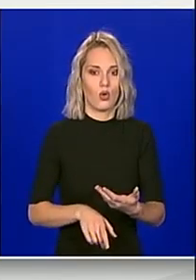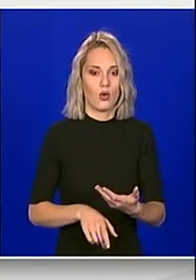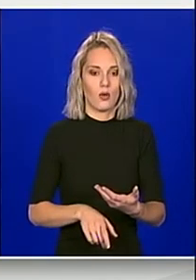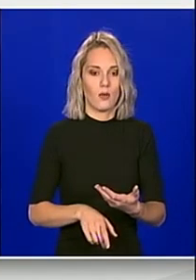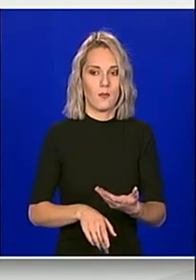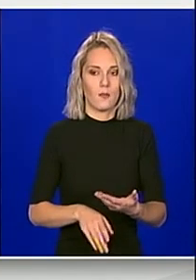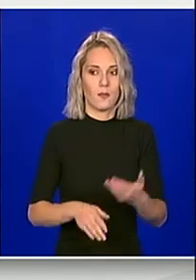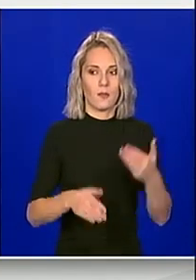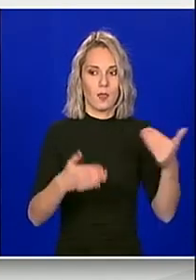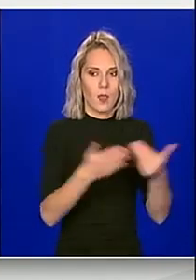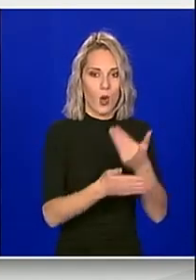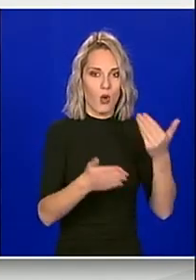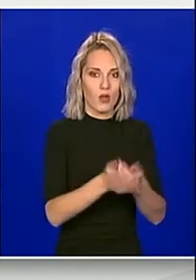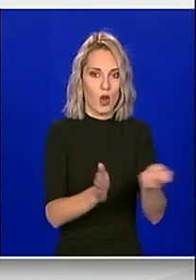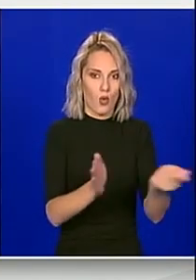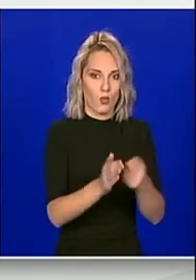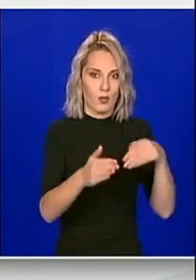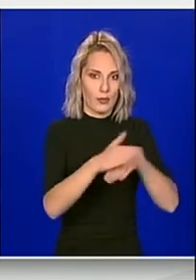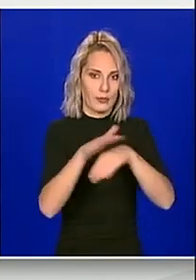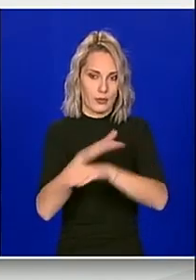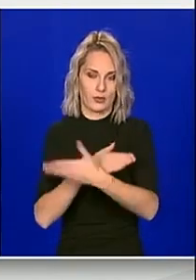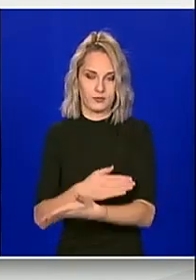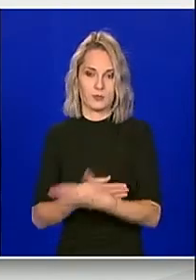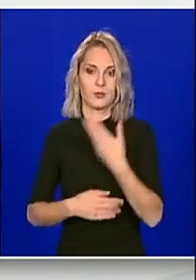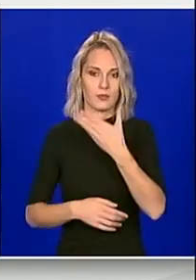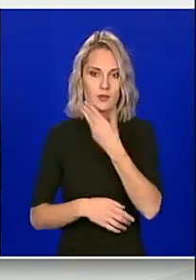skladištima. Evo, hvala lijepa.